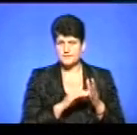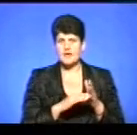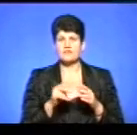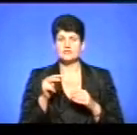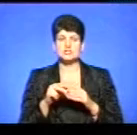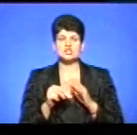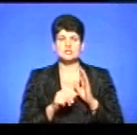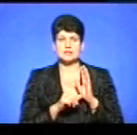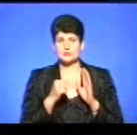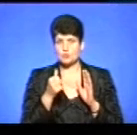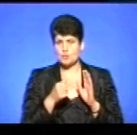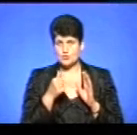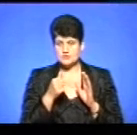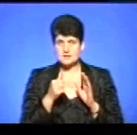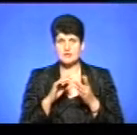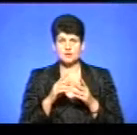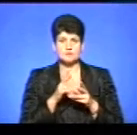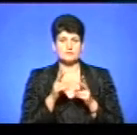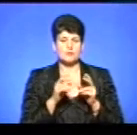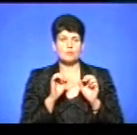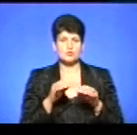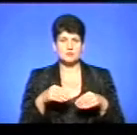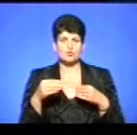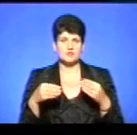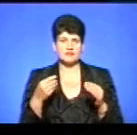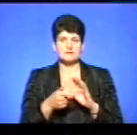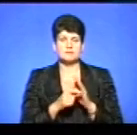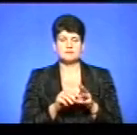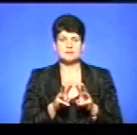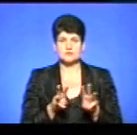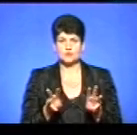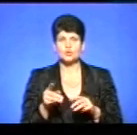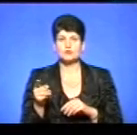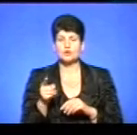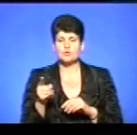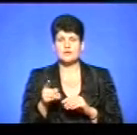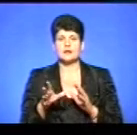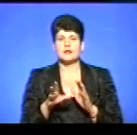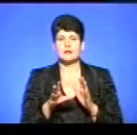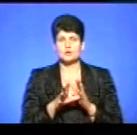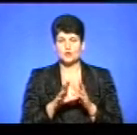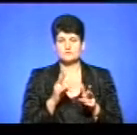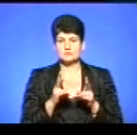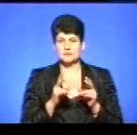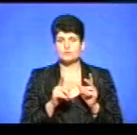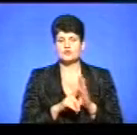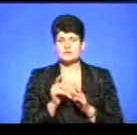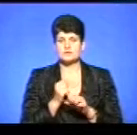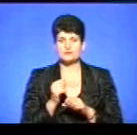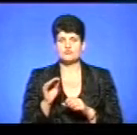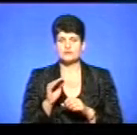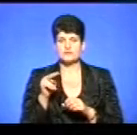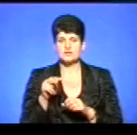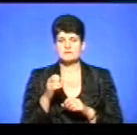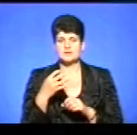в 2016 році електронні петиції можна подавати у Кабмін. У Тернополі електронні петиції запрацювали у жовтні 2015